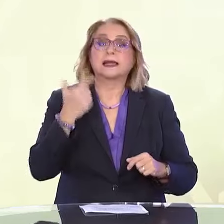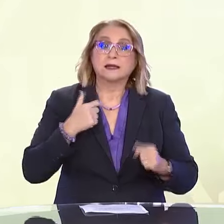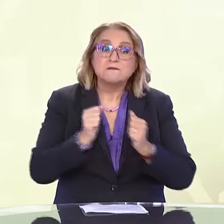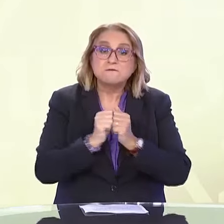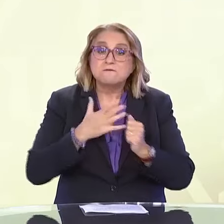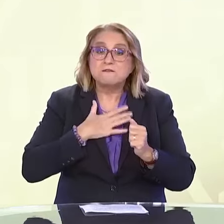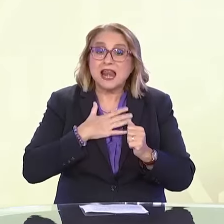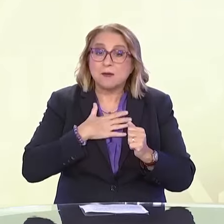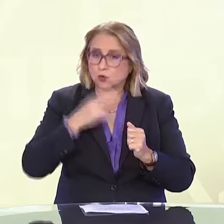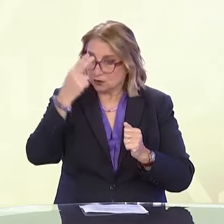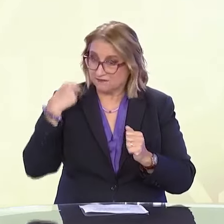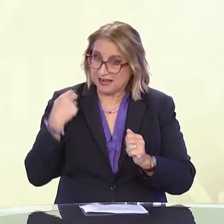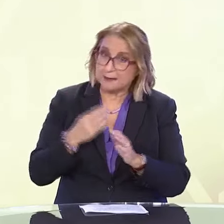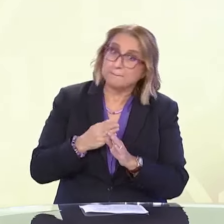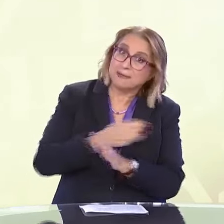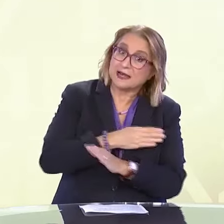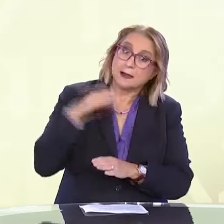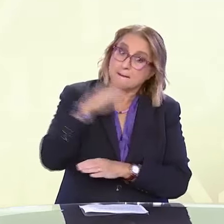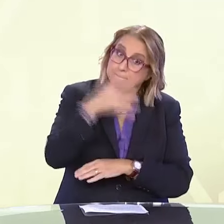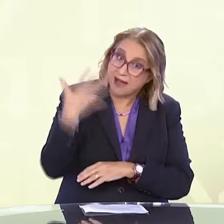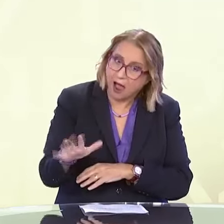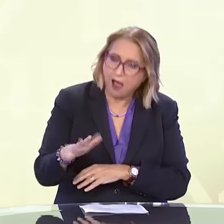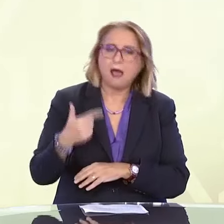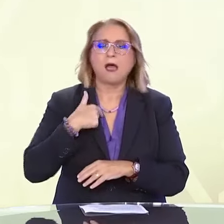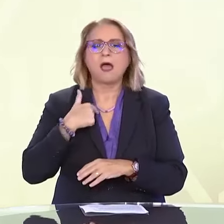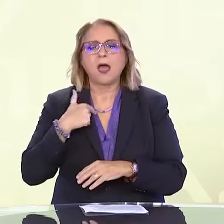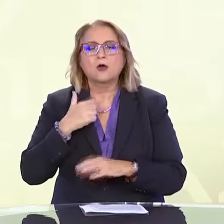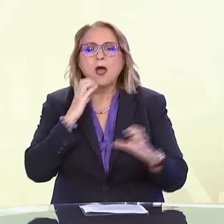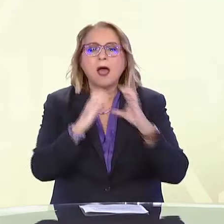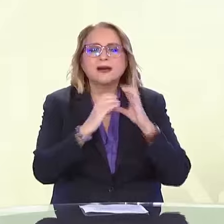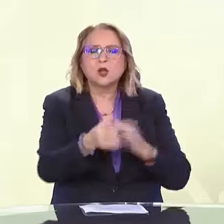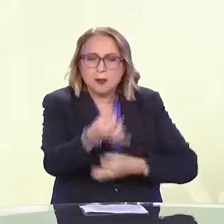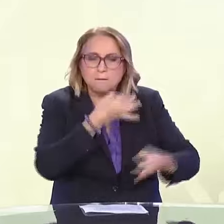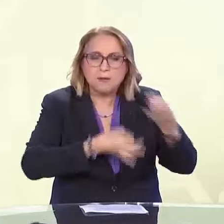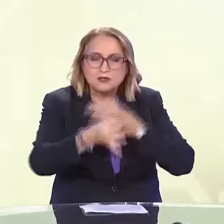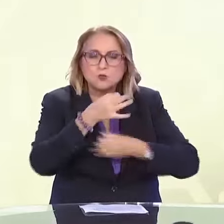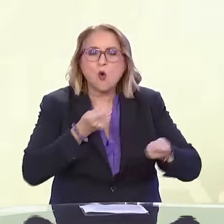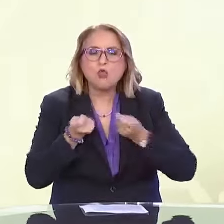πριν από μένα, εκεί που θέλω να πάω εγώ. Γιατί αυτοί ξέρουν και ακριβώς πώς να μου δώσουν οδηγίες.